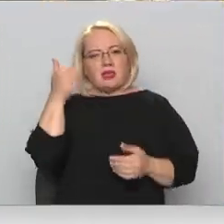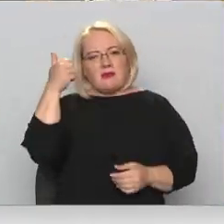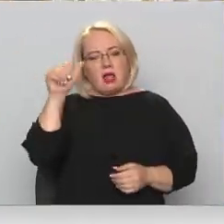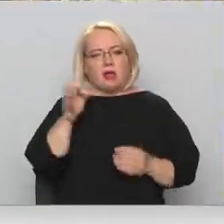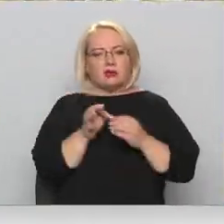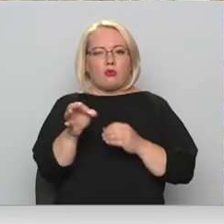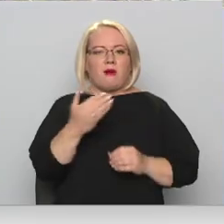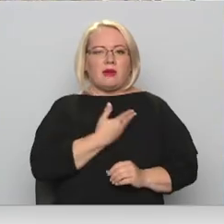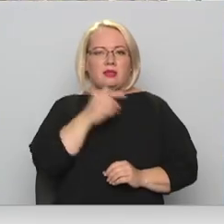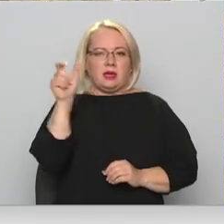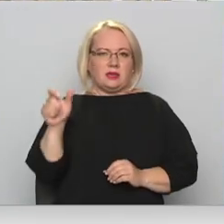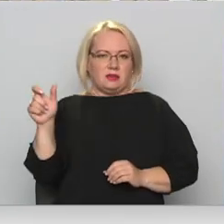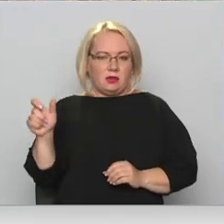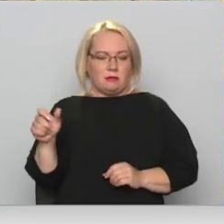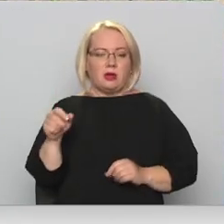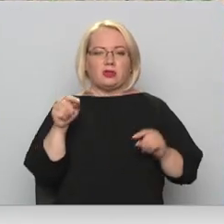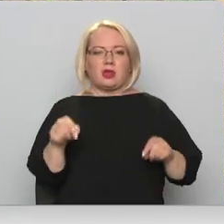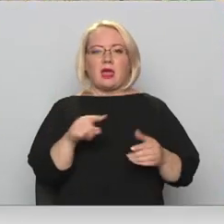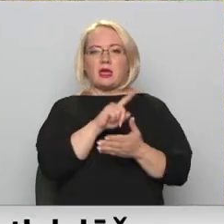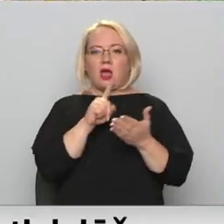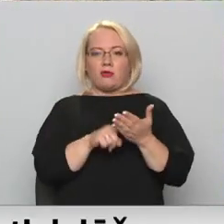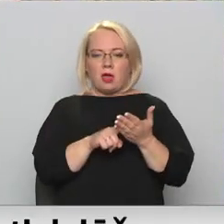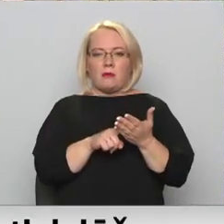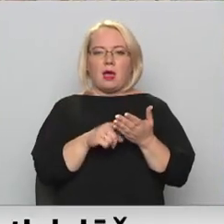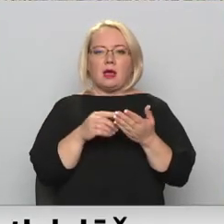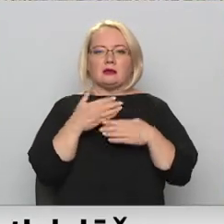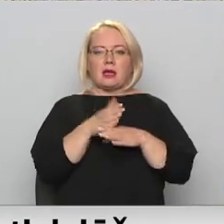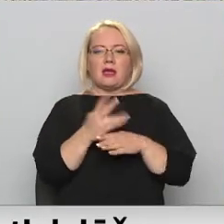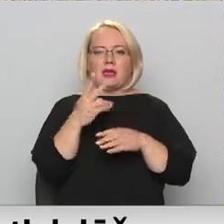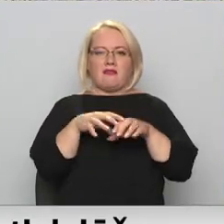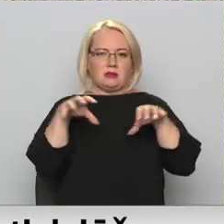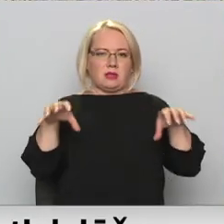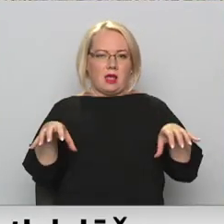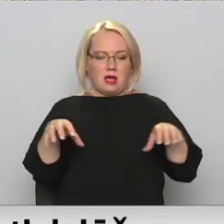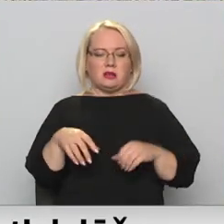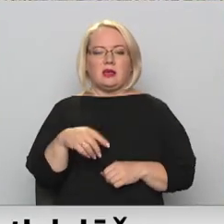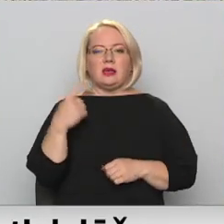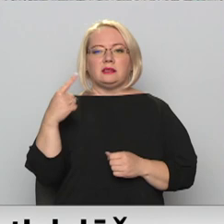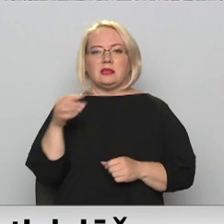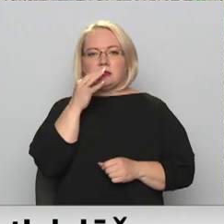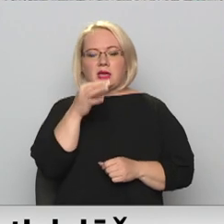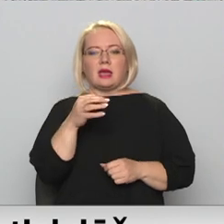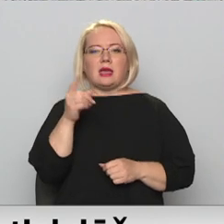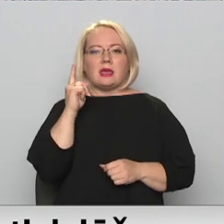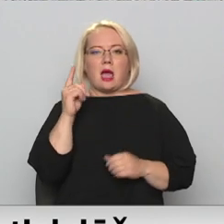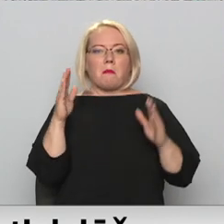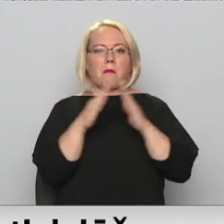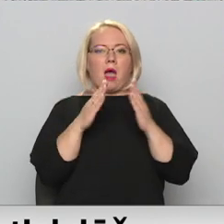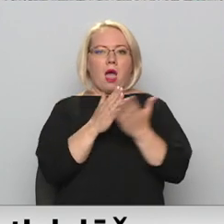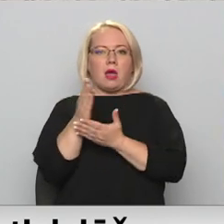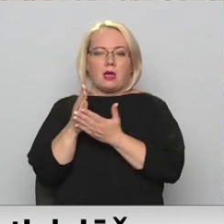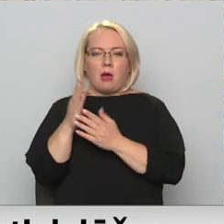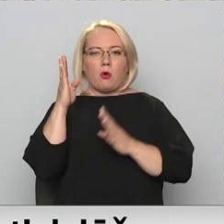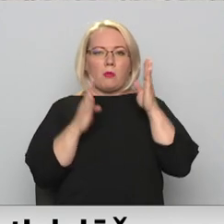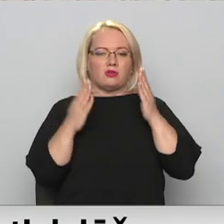iedzīvotājiem? Šajā jautājumā sabiedrība dalās divās daļās. Ja viņi tā ir, ka viņi tiešām tikai pa mājām un mežā